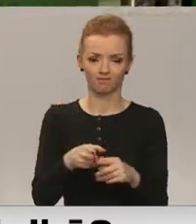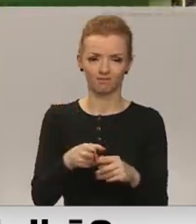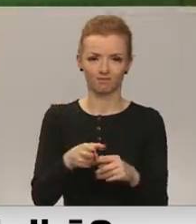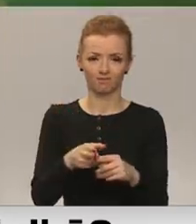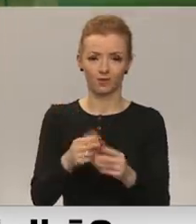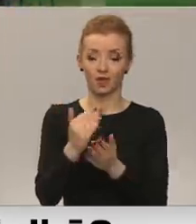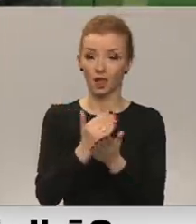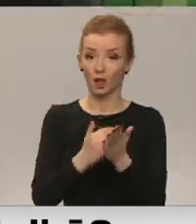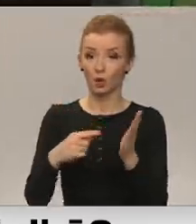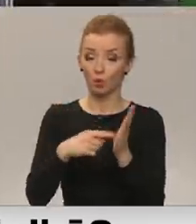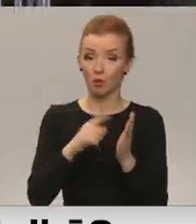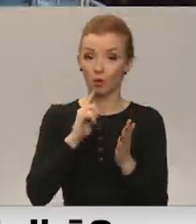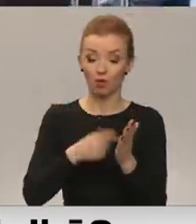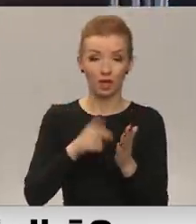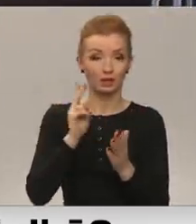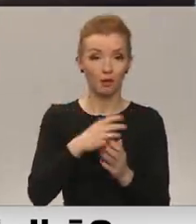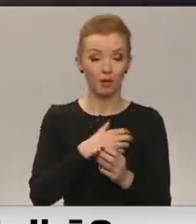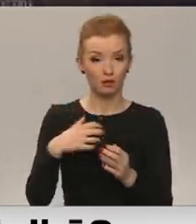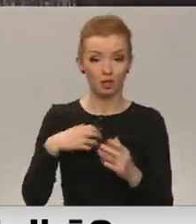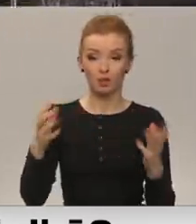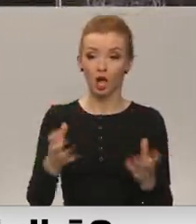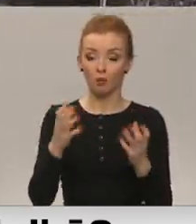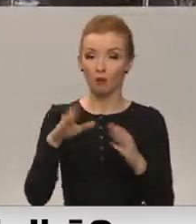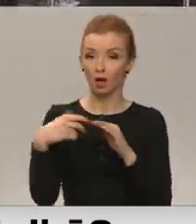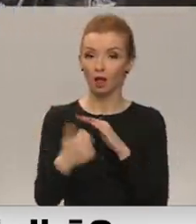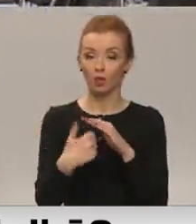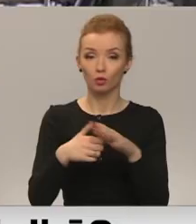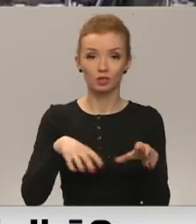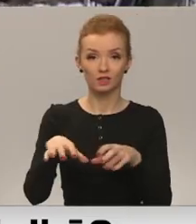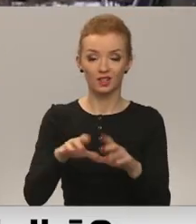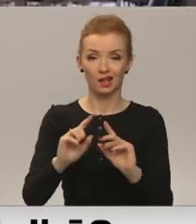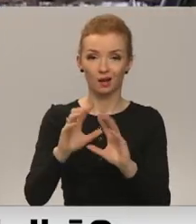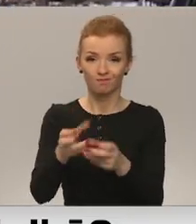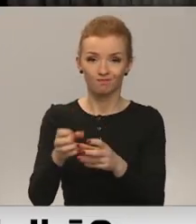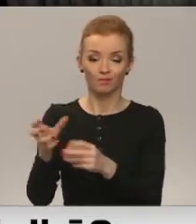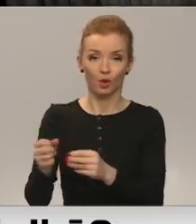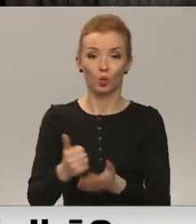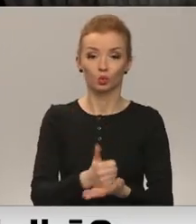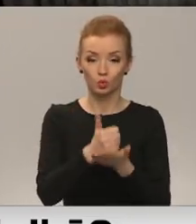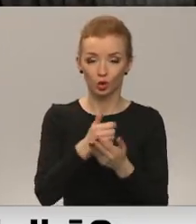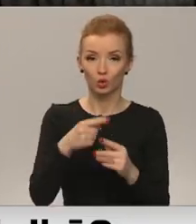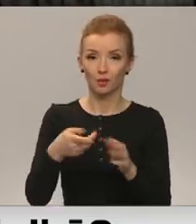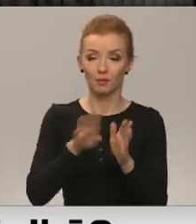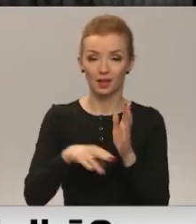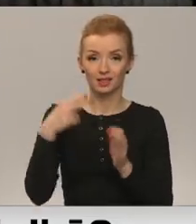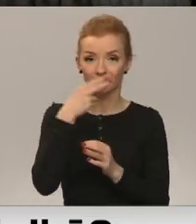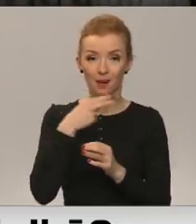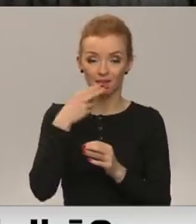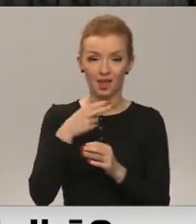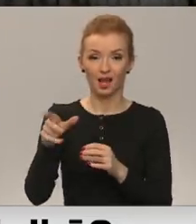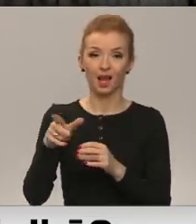Likumdevēs ir noteicis, ka pašvaldībām jārūpēs par klainojošo dzīvnieku izķeršanu, uzturēšanu un besaimnieku dzīvnieku līķu